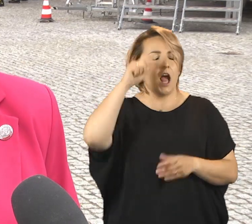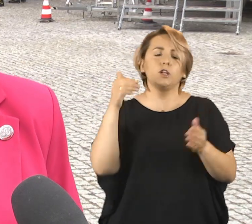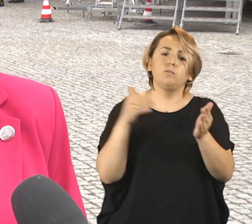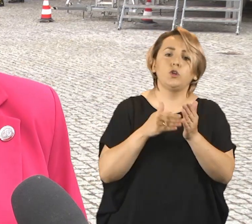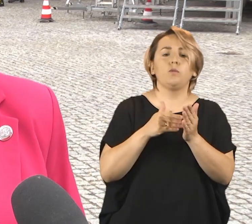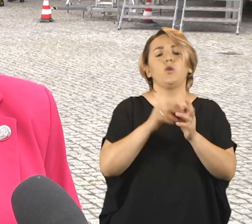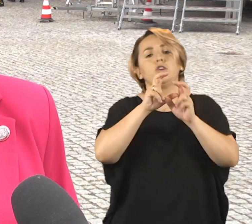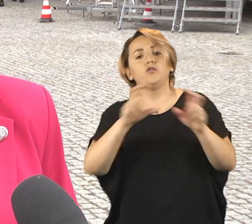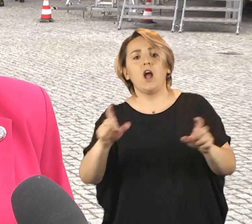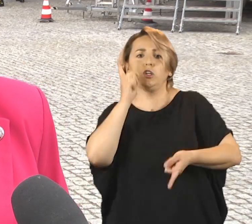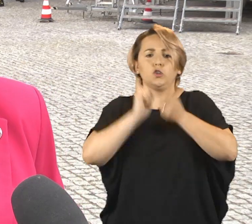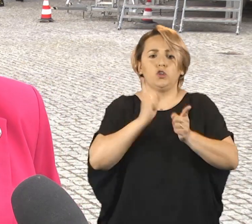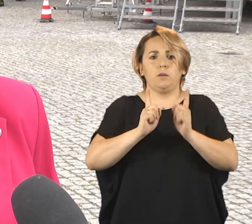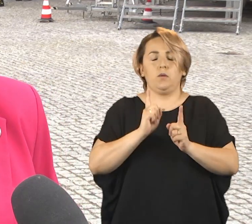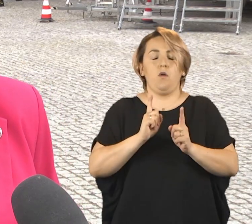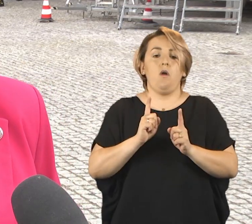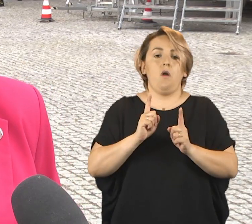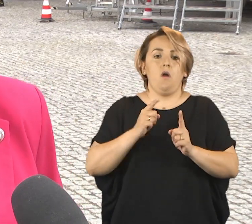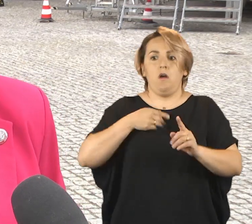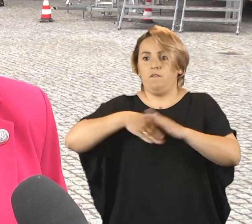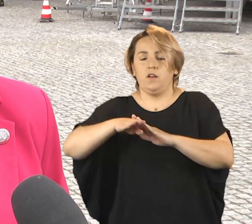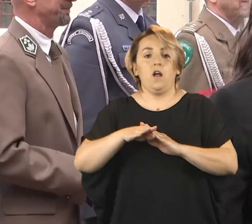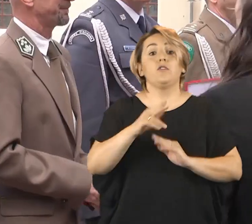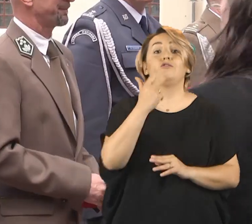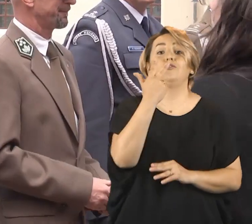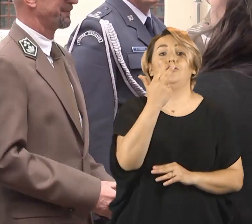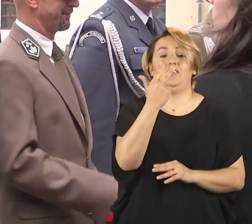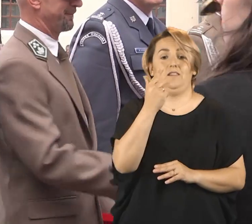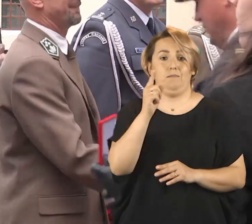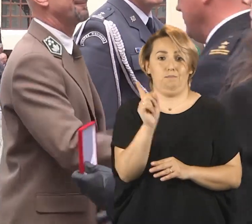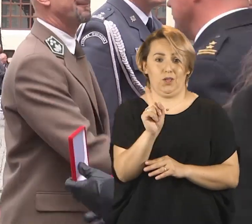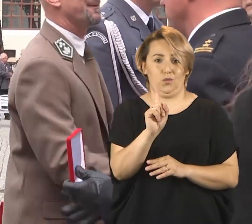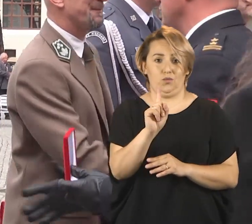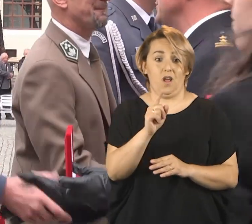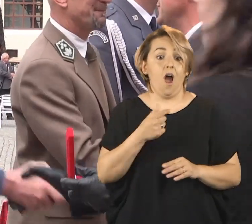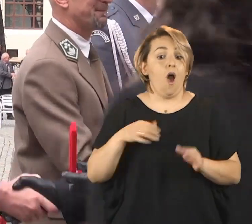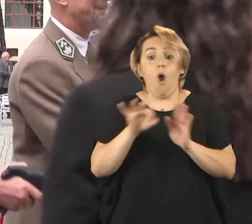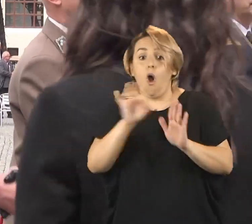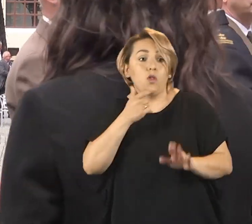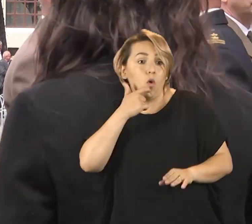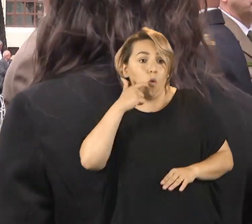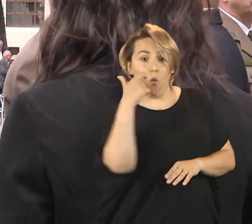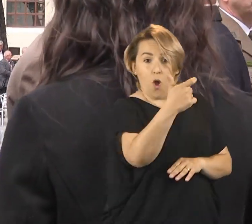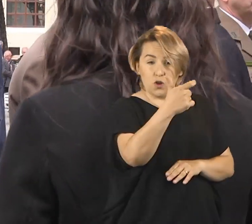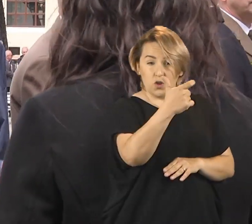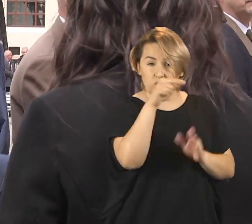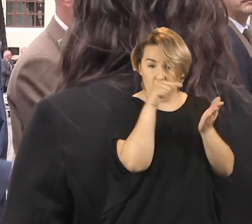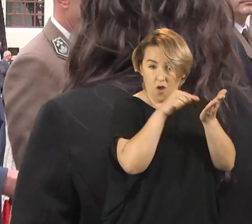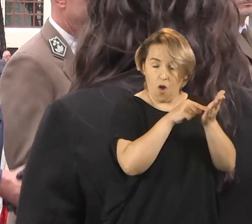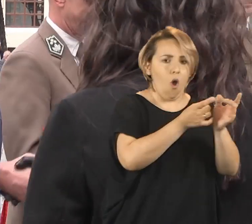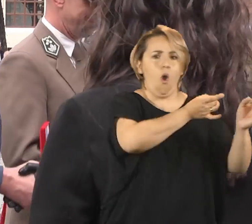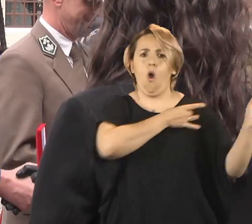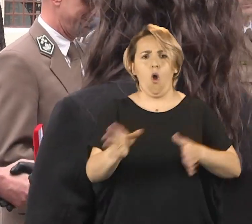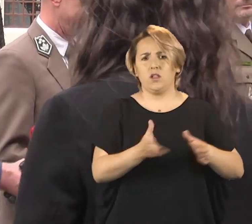na wyjazd z jednostki, to powiedział mi, że to jest maksymalnie trzy minuty. Także od momentu zgłoszenia oni są